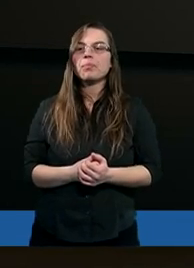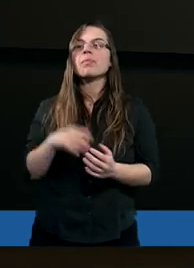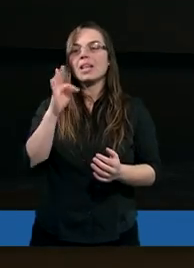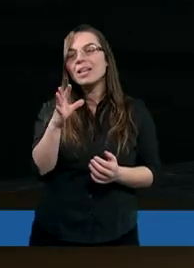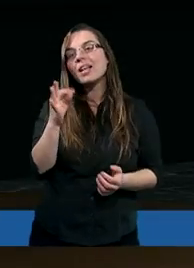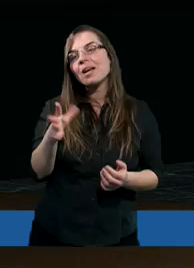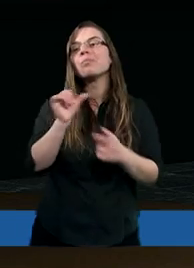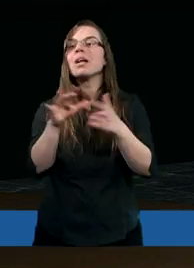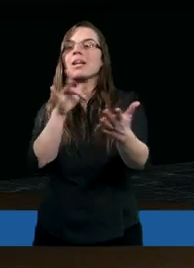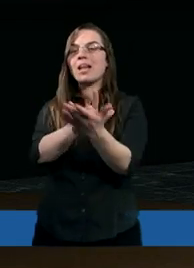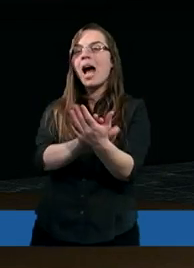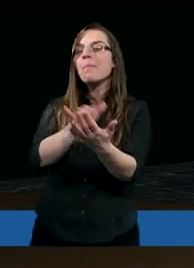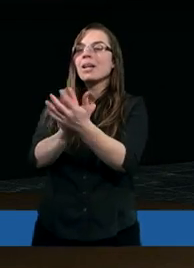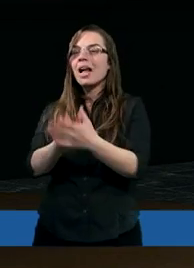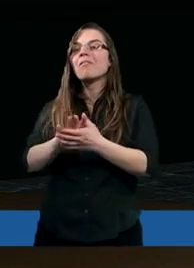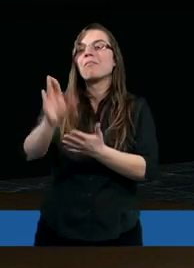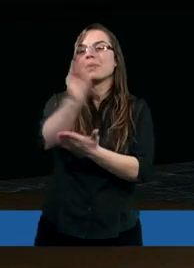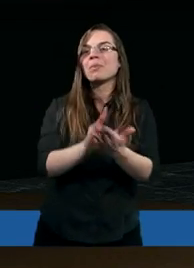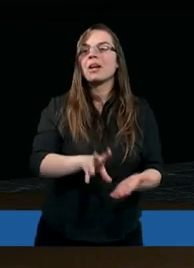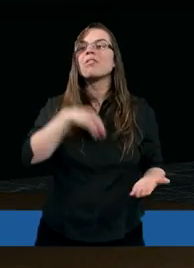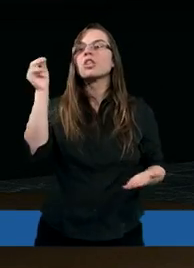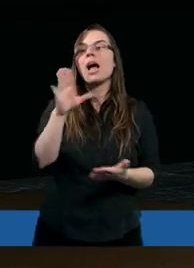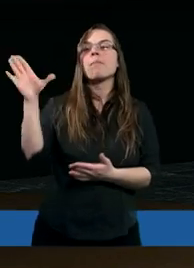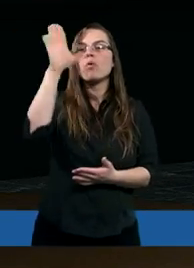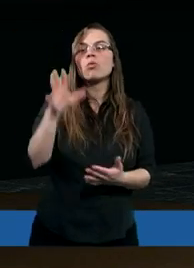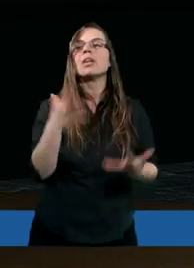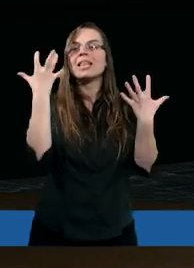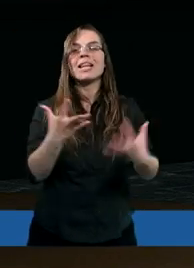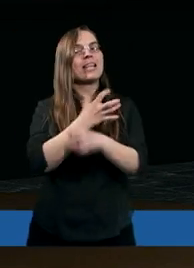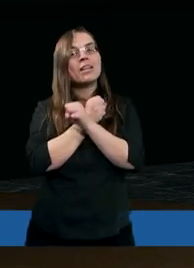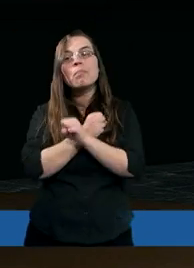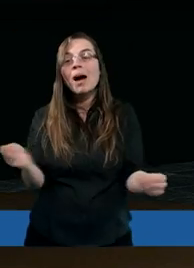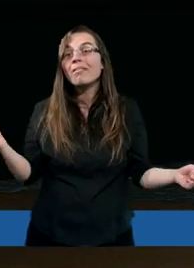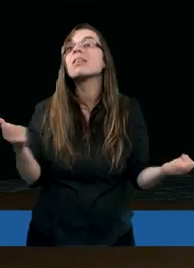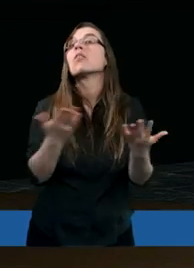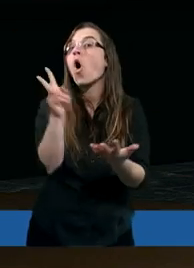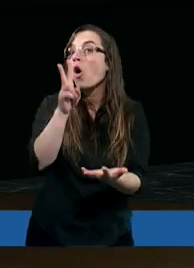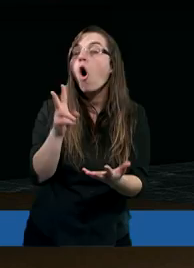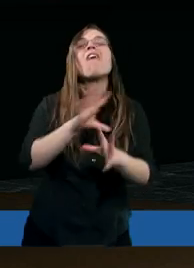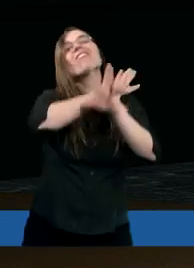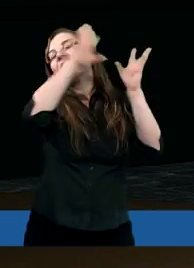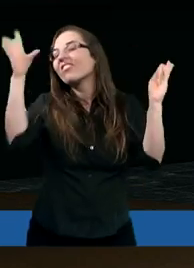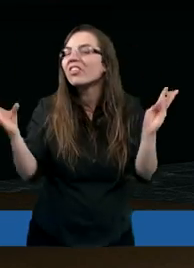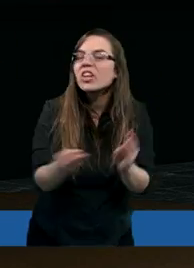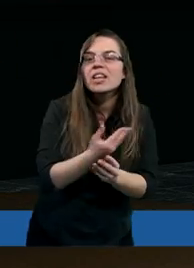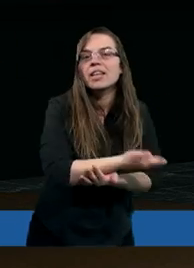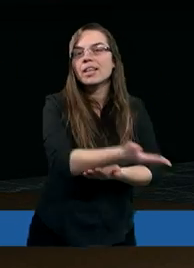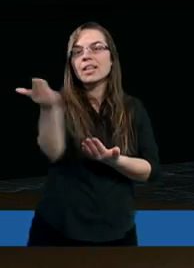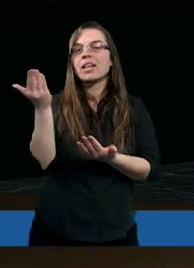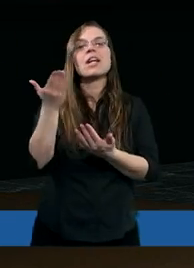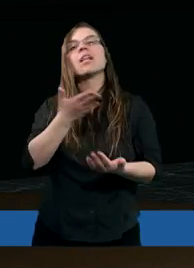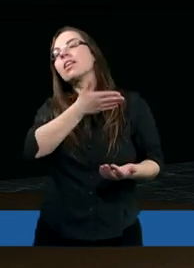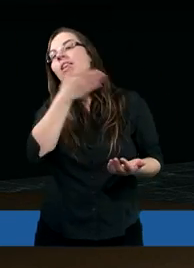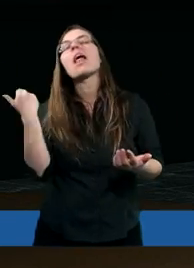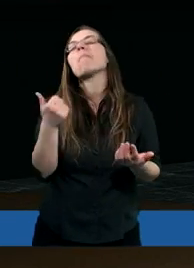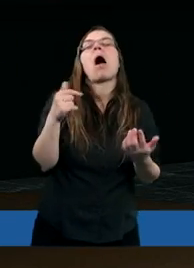No tak, bo jest napisane w Piśmie Świętym, że Bóg chce zbawić wszystkich ludzi i tu nie ma,